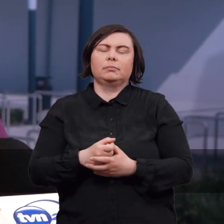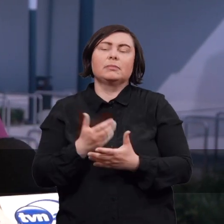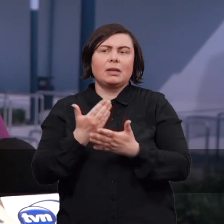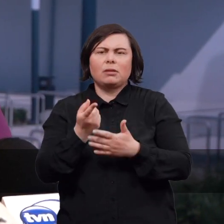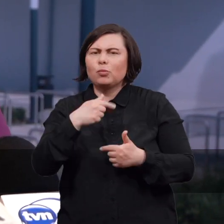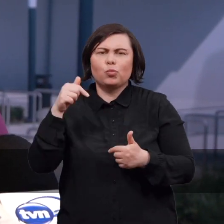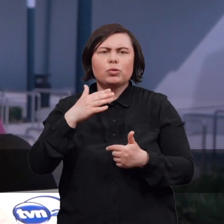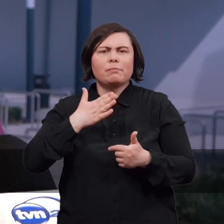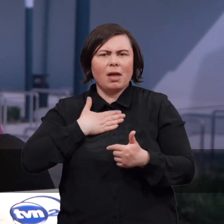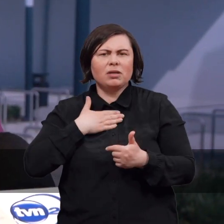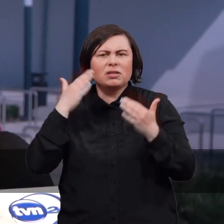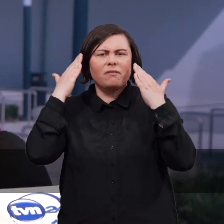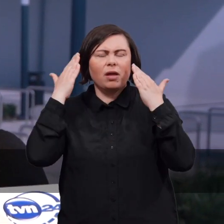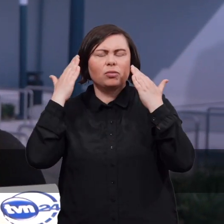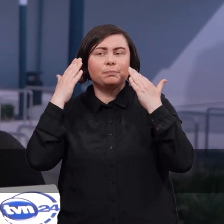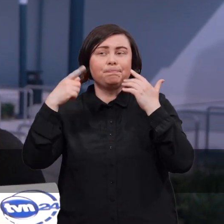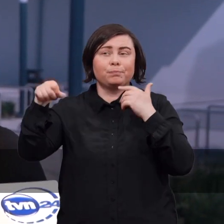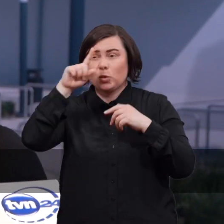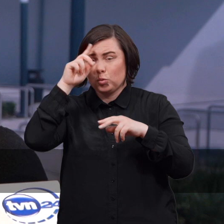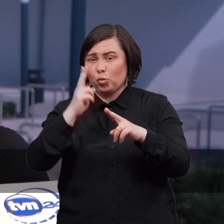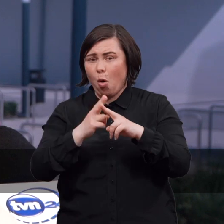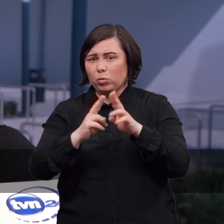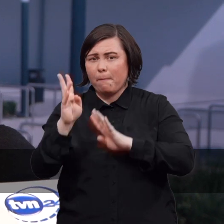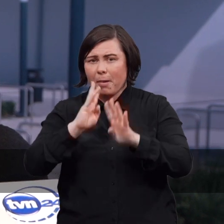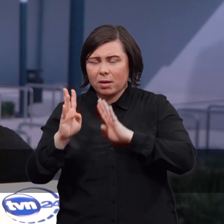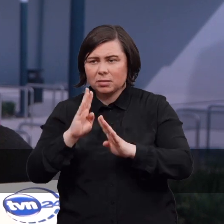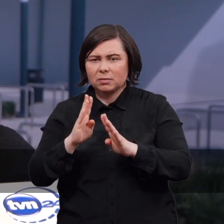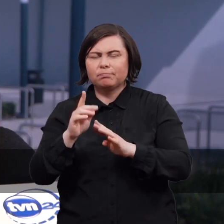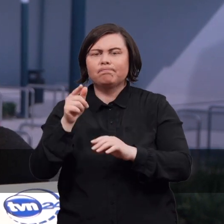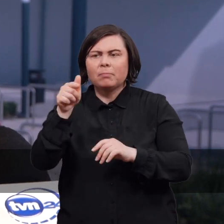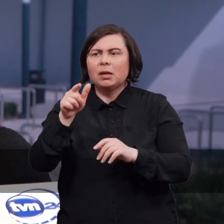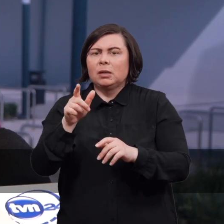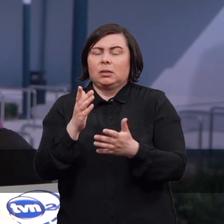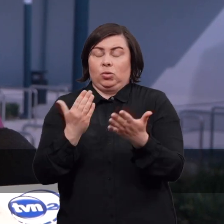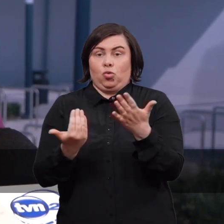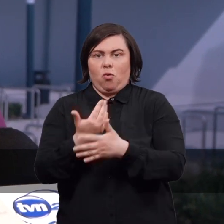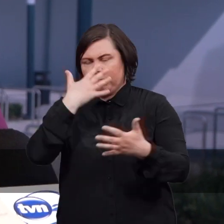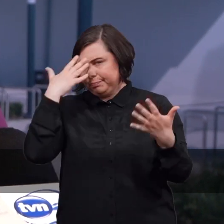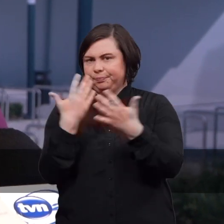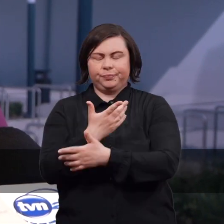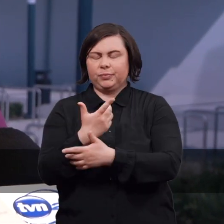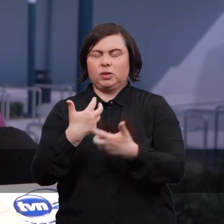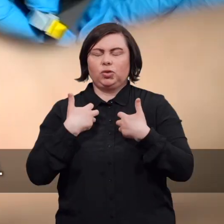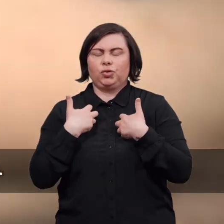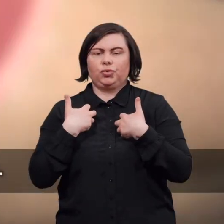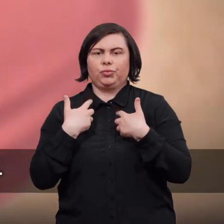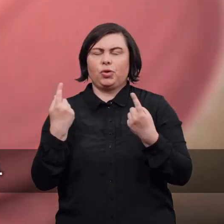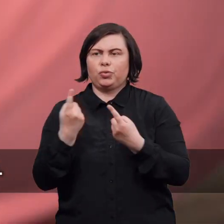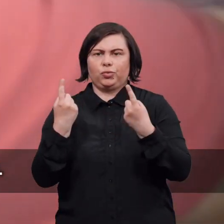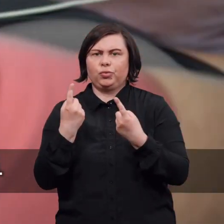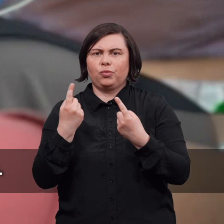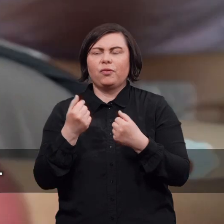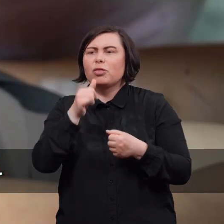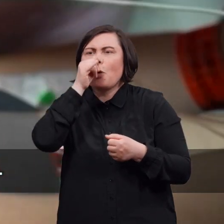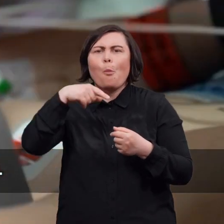Musimy zdawać sobie sprawę, że oni w większości przypadków są w całkowicie nowej sytuacji życiowej, sytuacji na